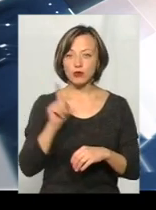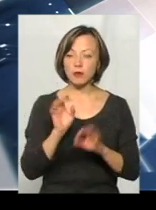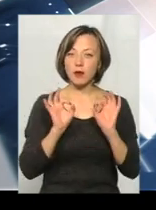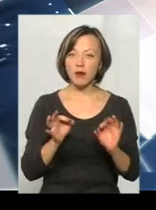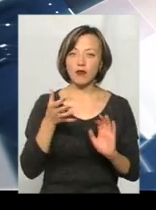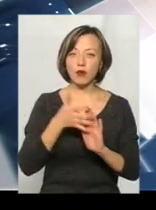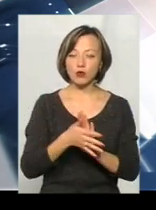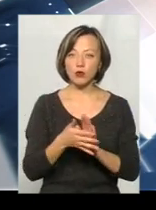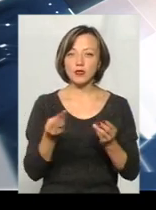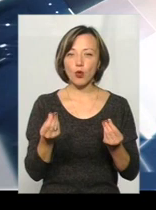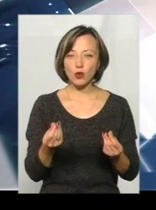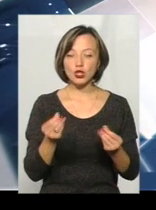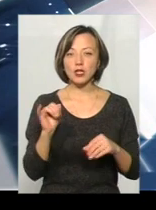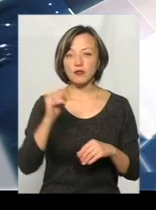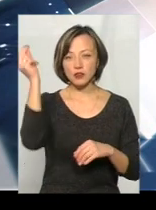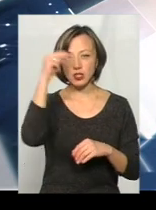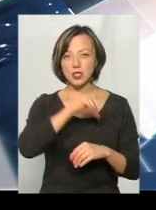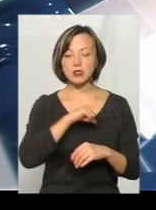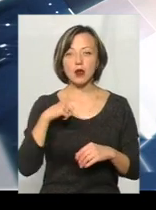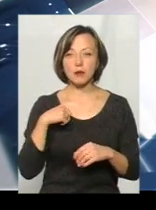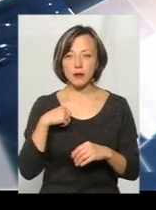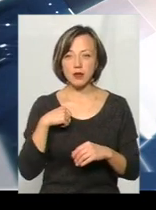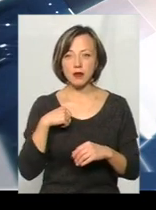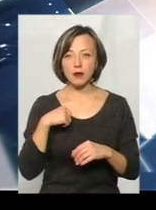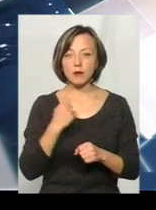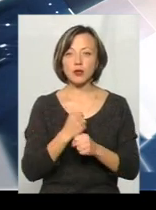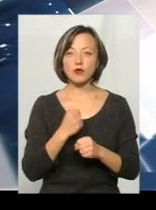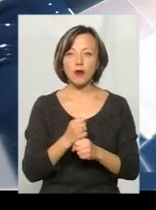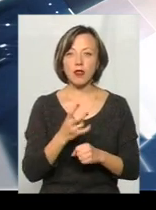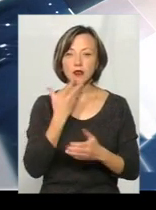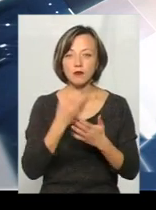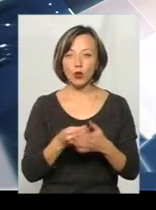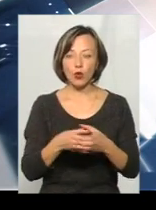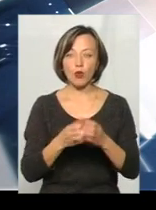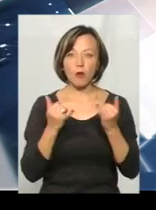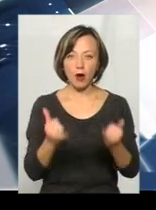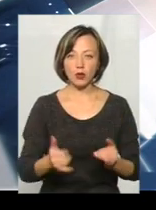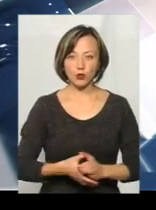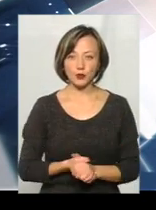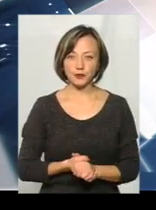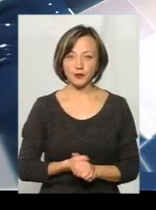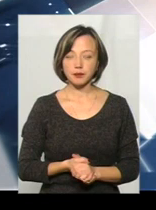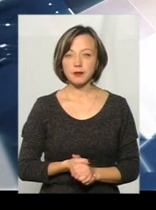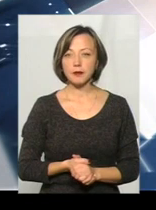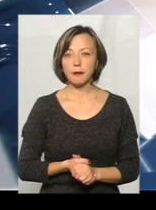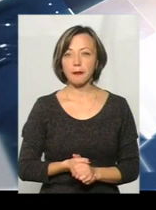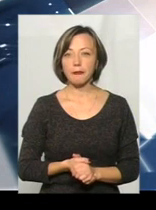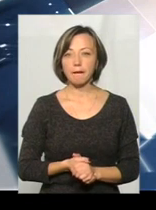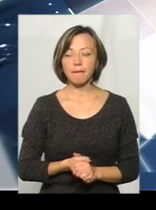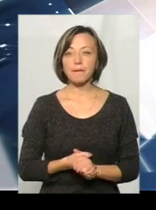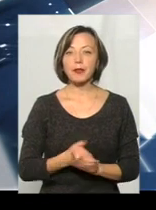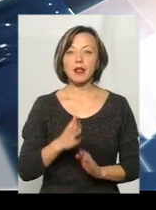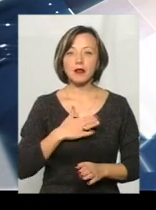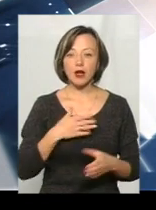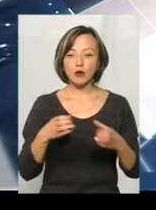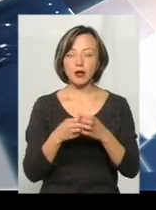використовували ці кошти, і вчилися самі, як кажуть, працювати на свою громаду. Слеплінське об'єднання «Свобода»